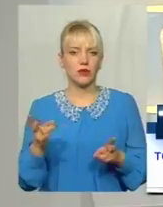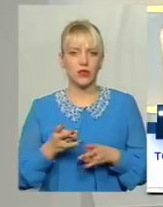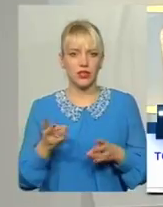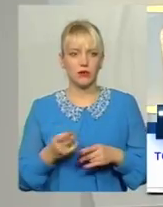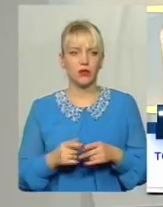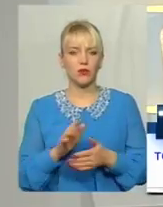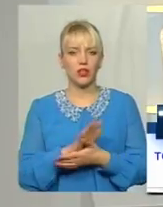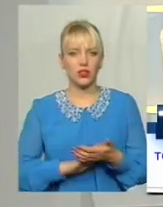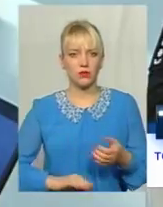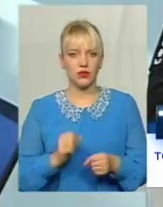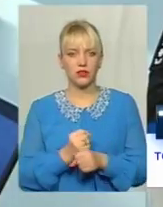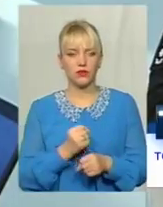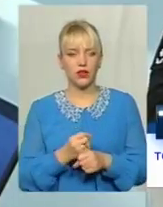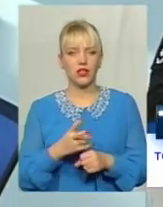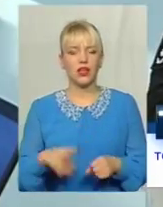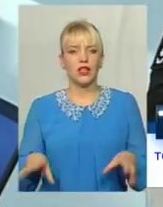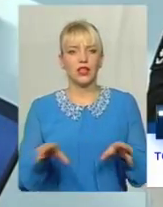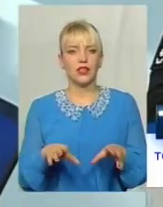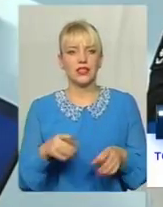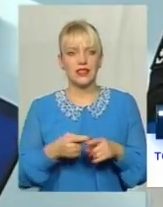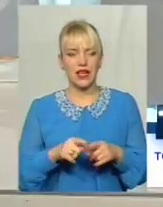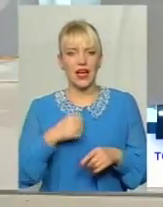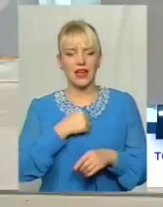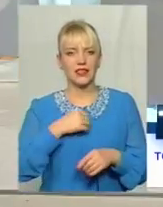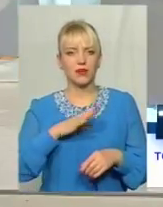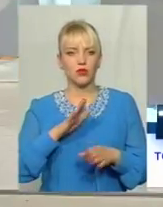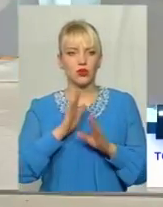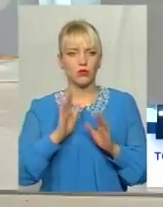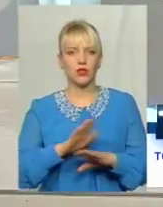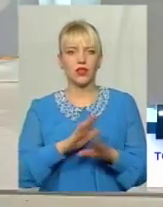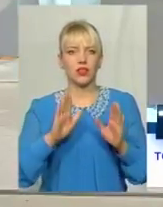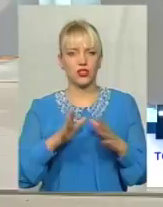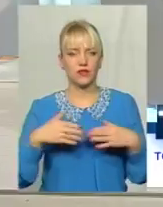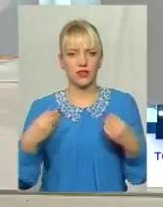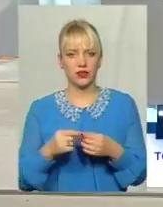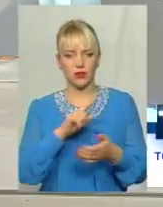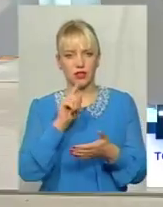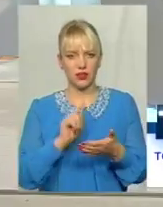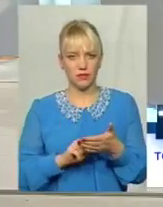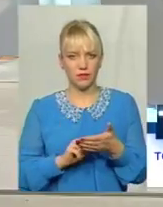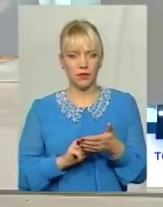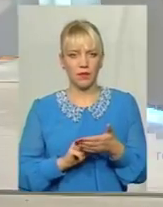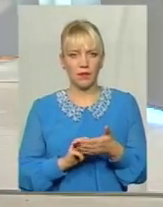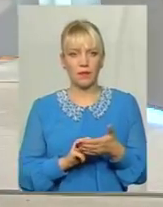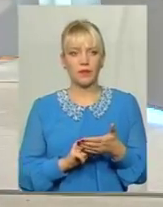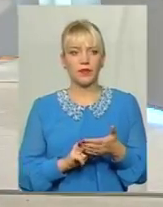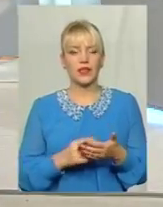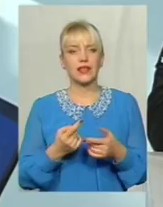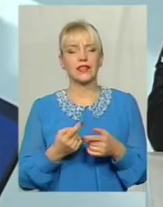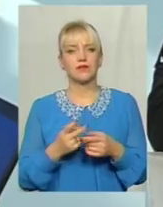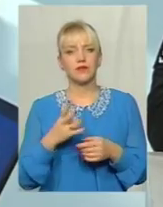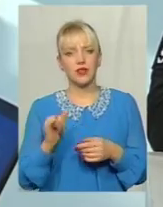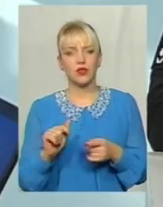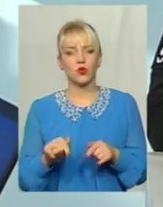працювати Разом з тим... Тобто ця агресія може бути не лише в сім'ї? По суті Ну, ні, тут